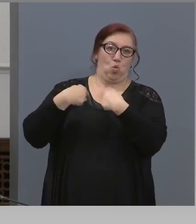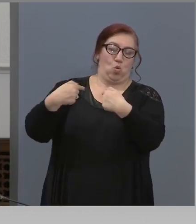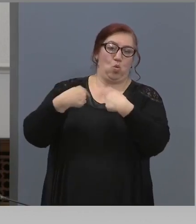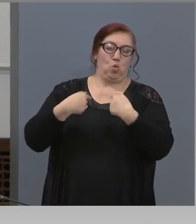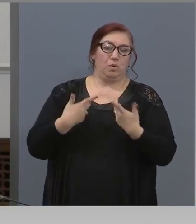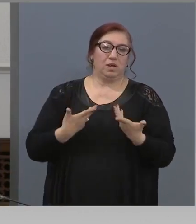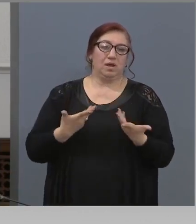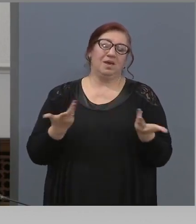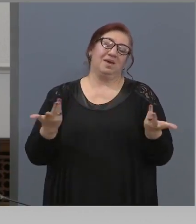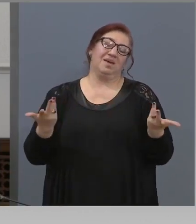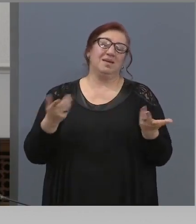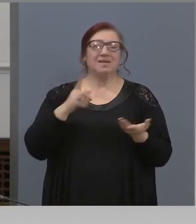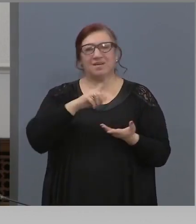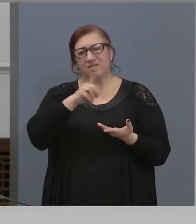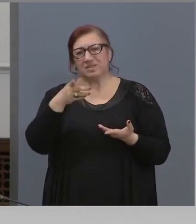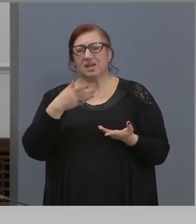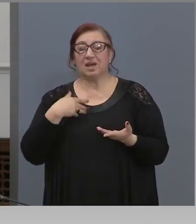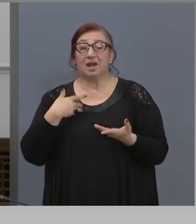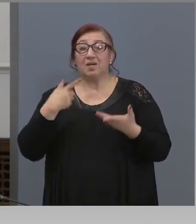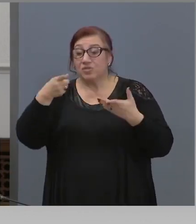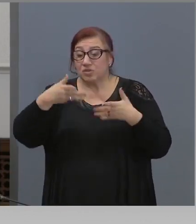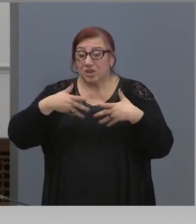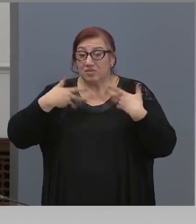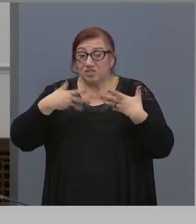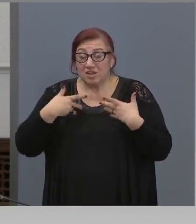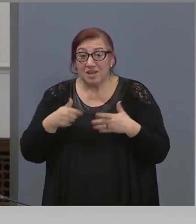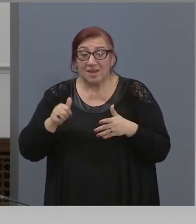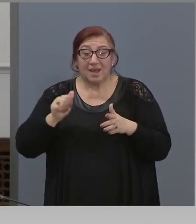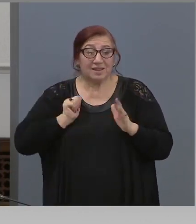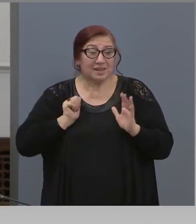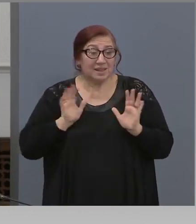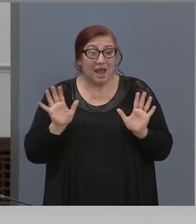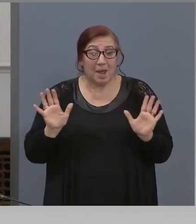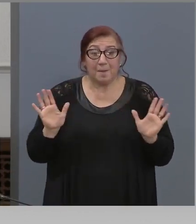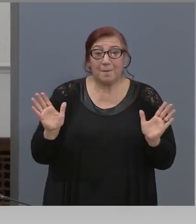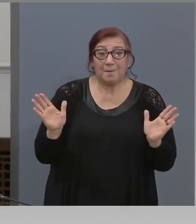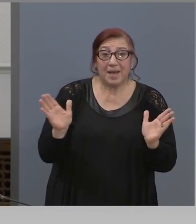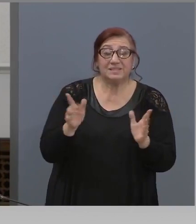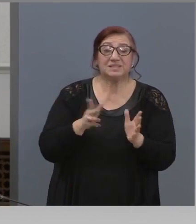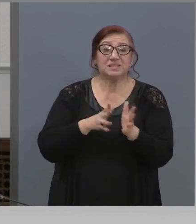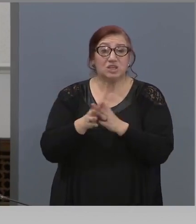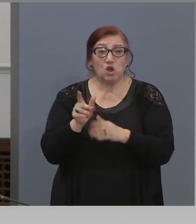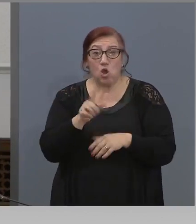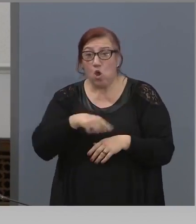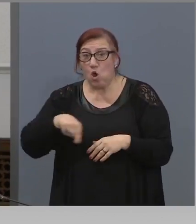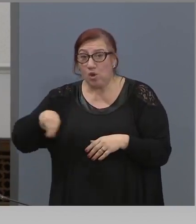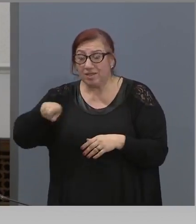правил. В желанието си да предпази хората. В желанието си да